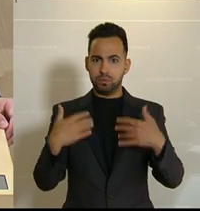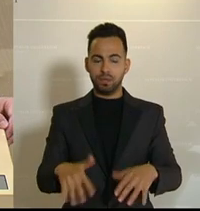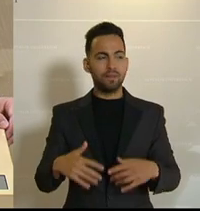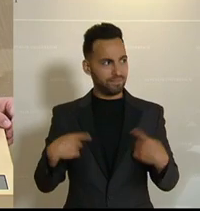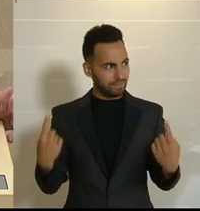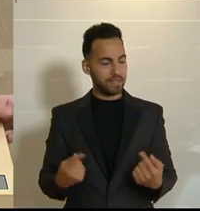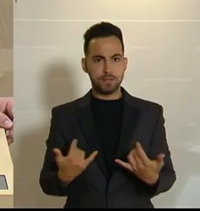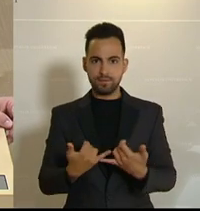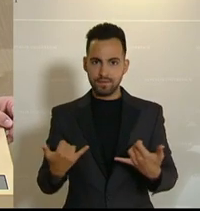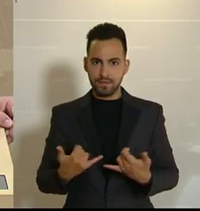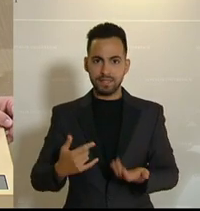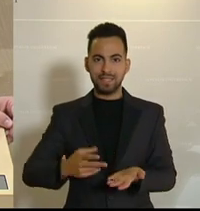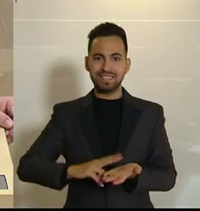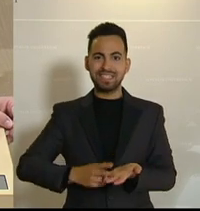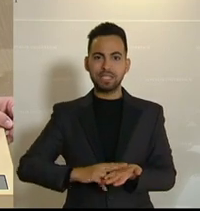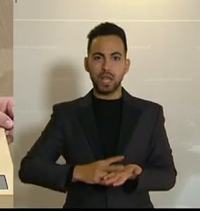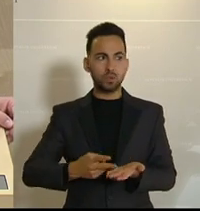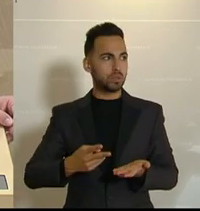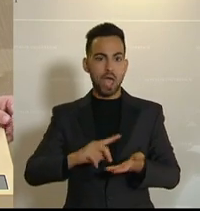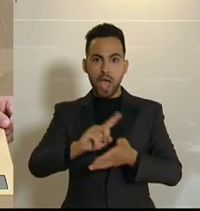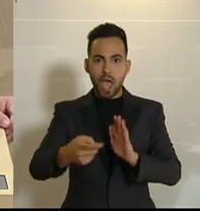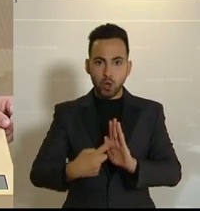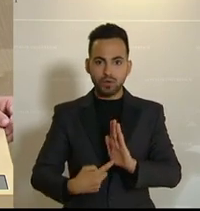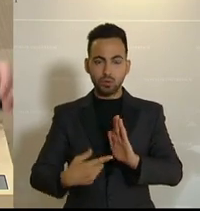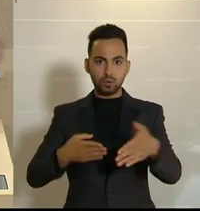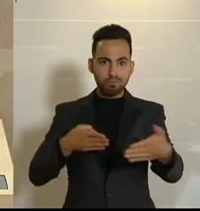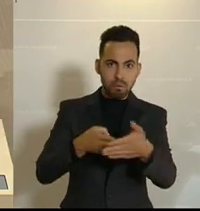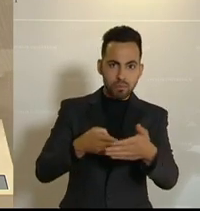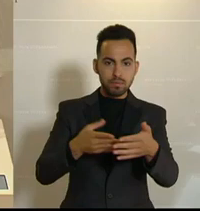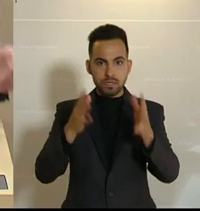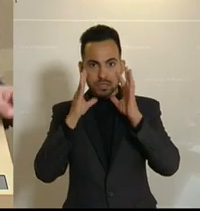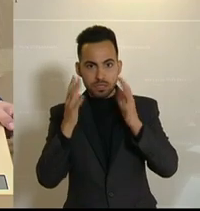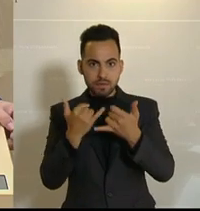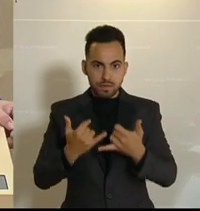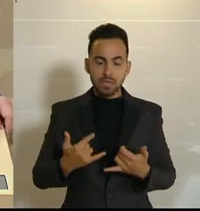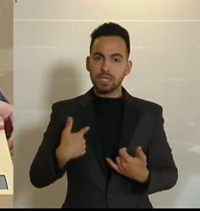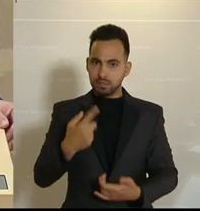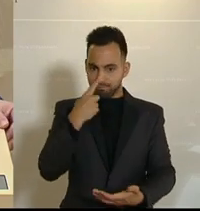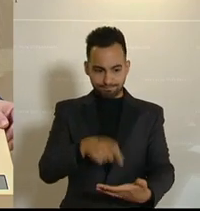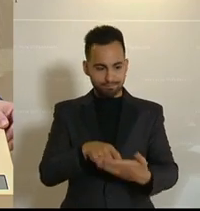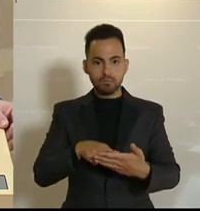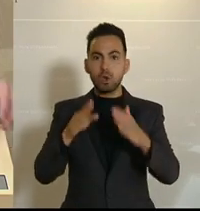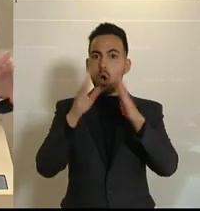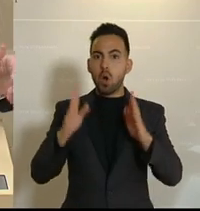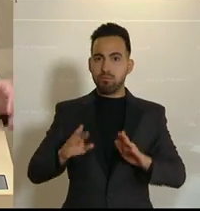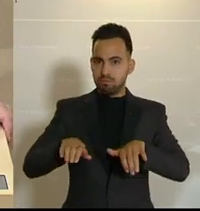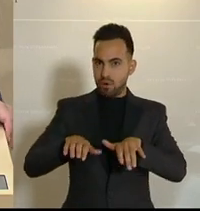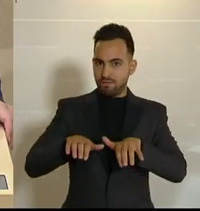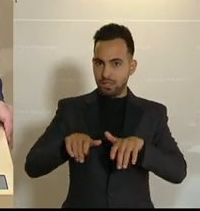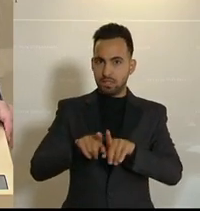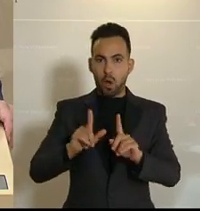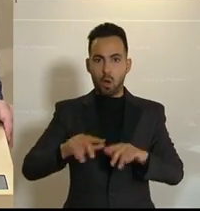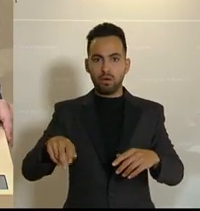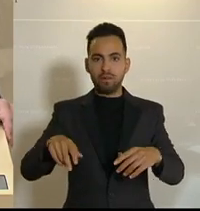Möglichkeiten der Digitalisierung aufgezeigt. Gerade wir alle haben es erlebt im Homeoffice, aber auch bei